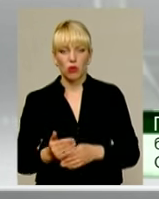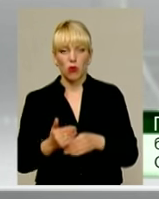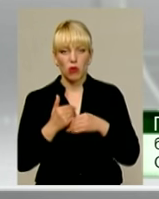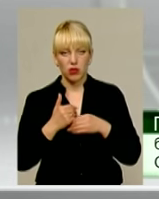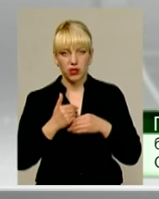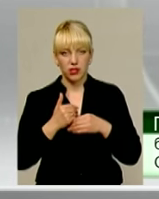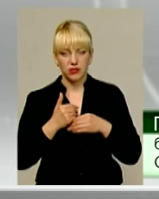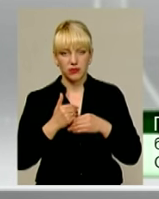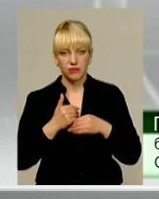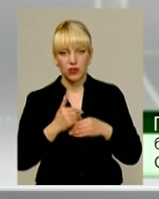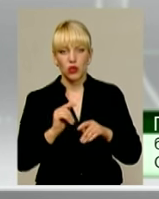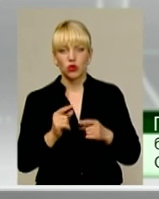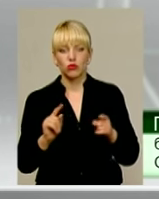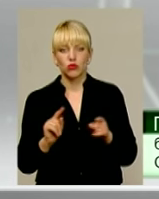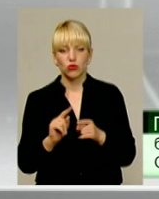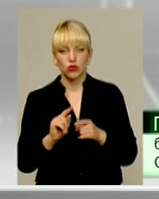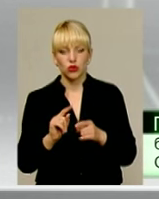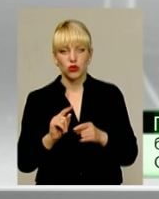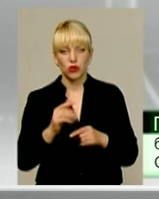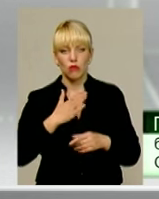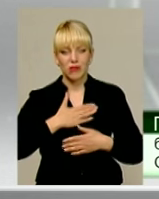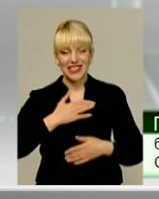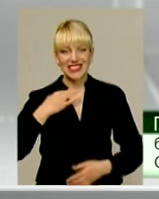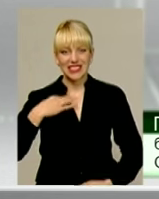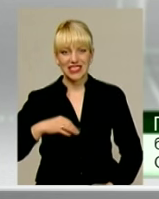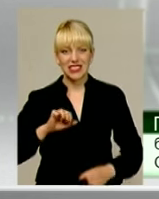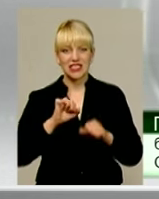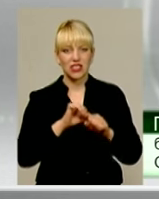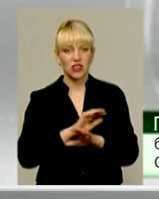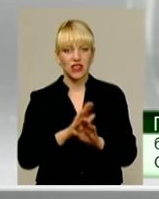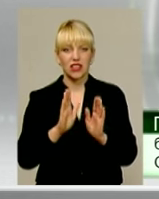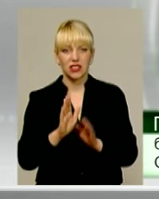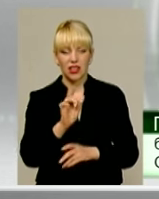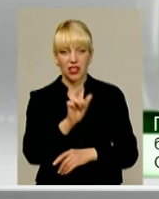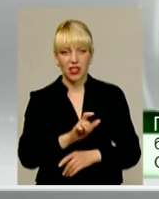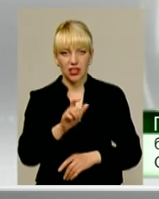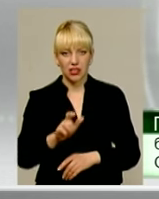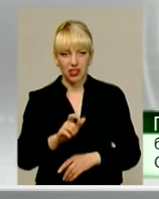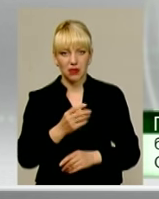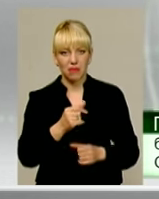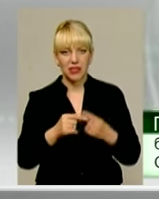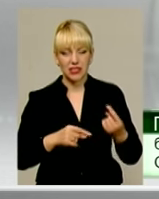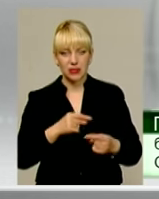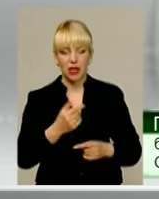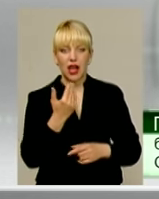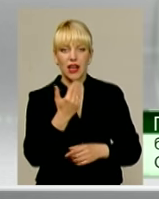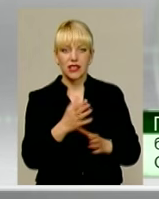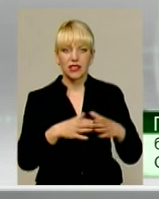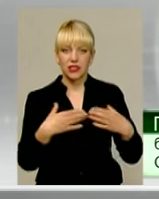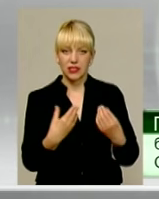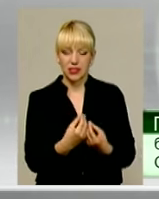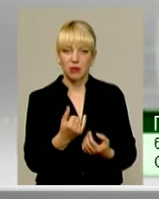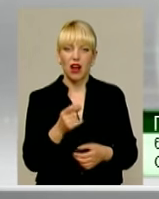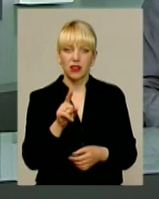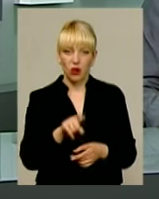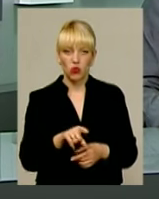тому що мій син захищав не тільки їх самих, а їх самих, їхні сім'ї і їхній бізнес.